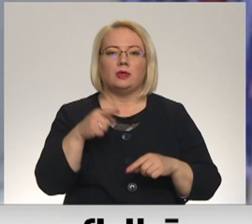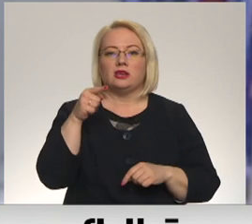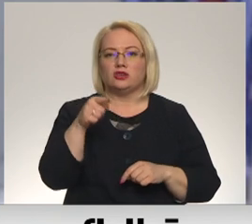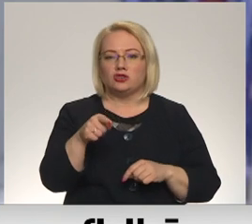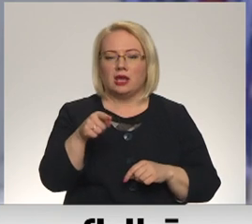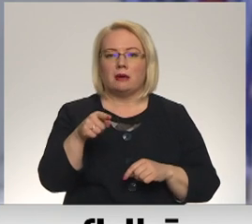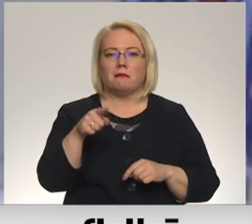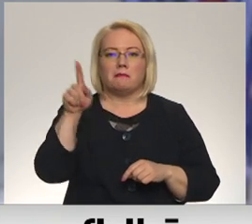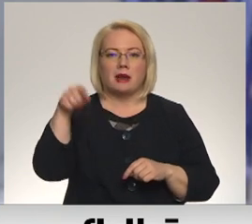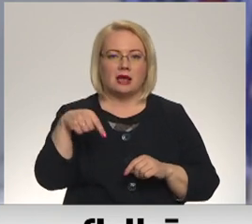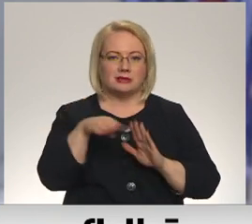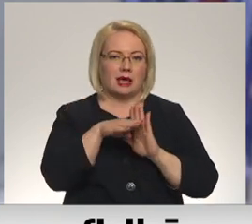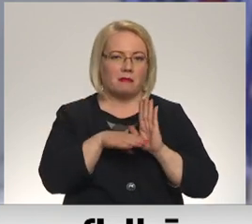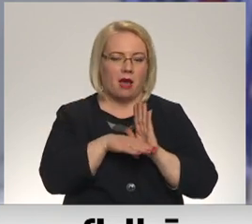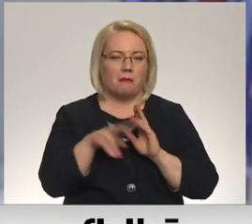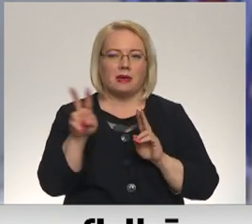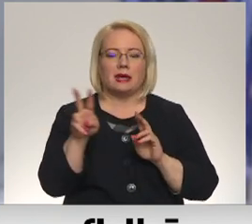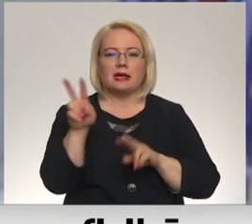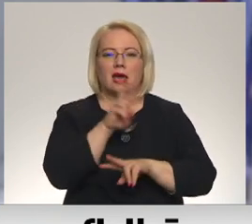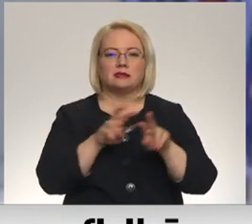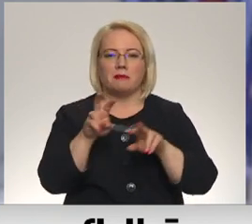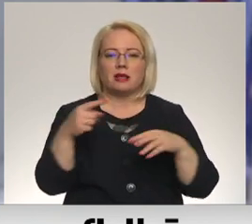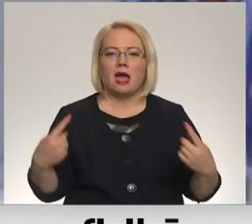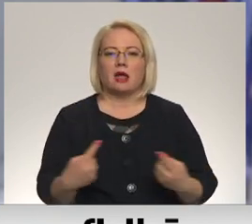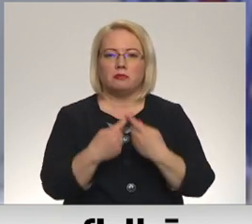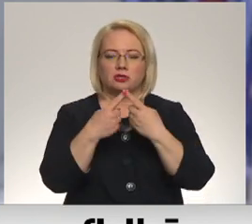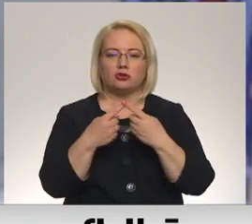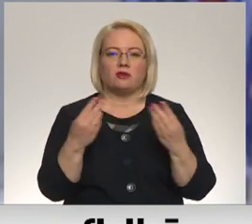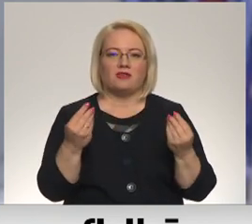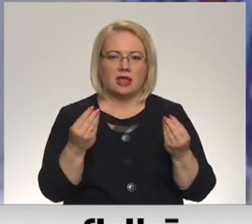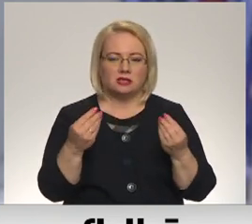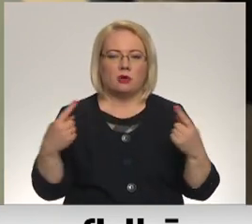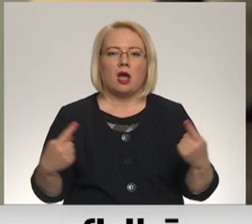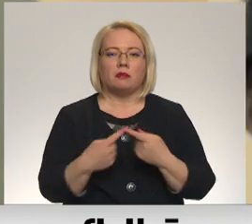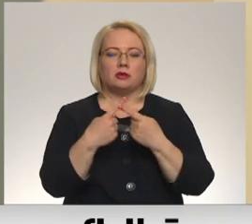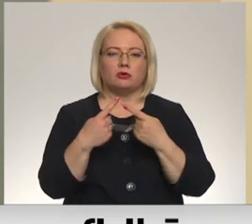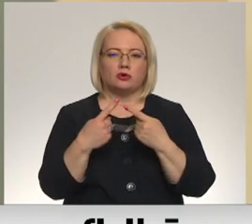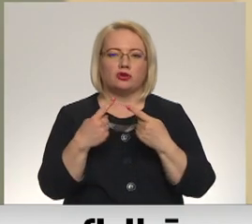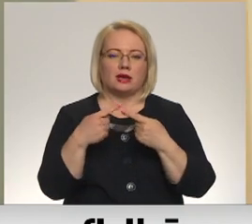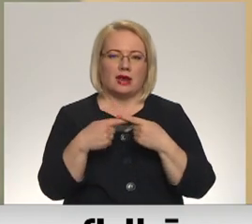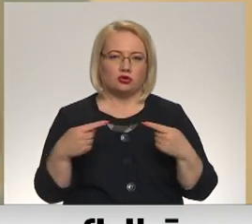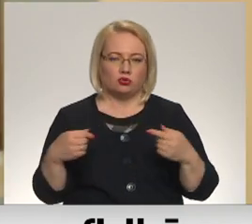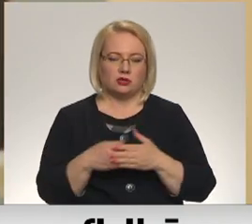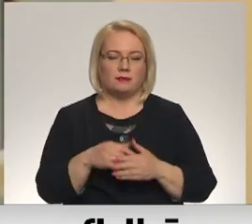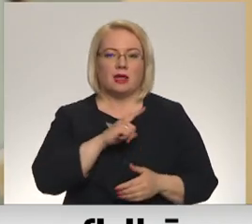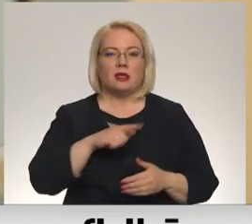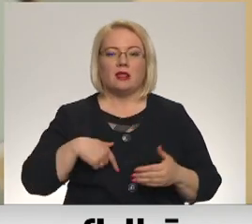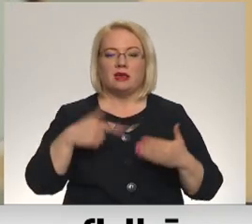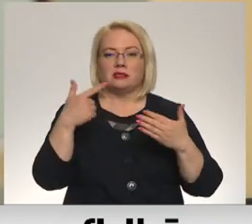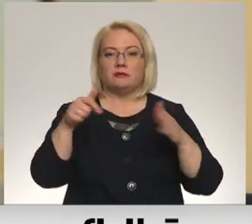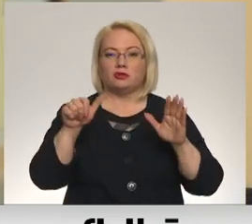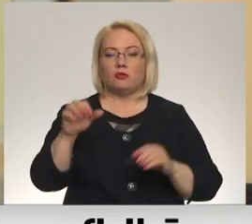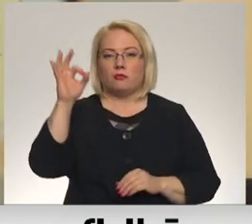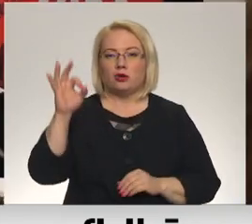prasībām ir jāsameklē atbilstošais finansējums, atbilstošie resursi. Latvijās ar 96%